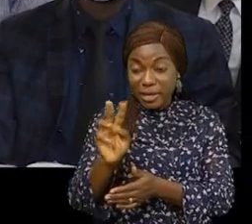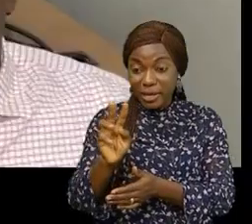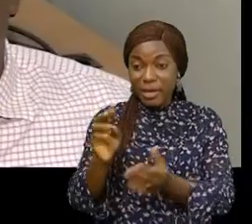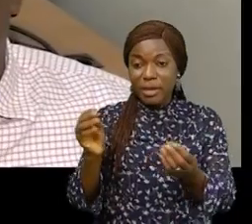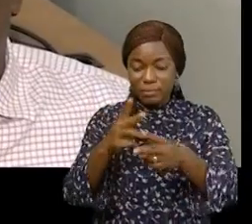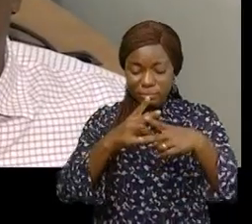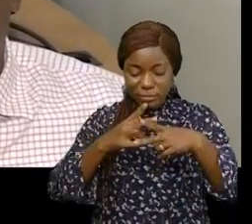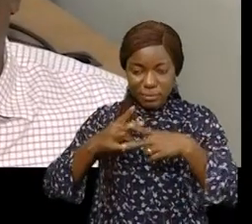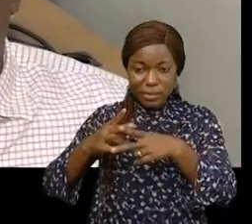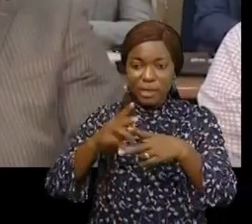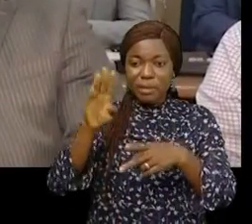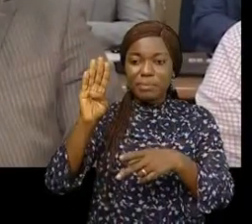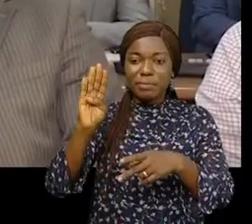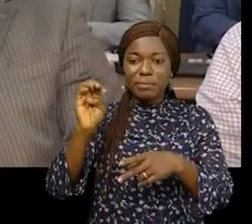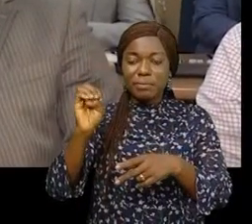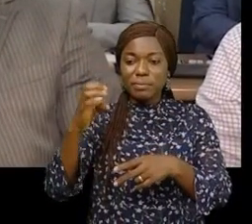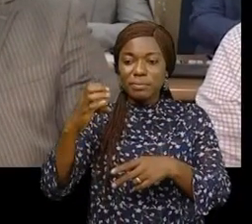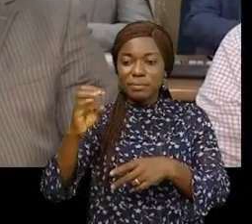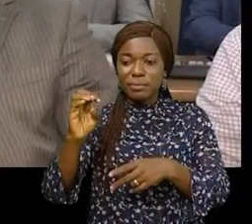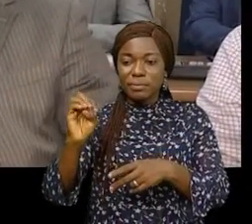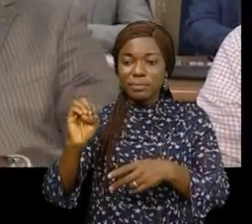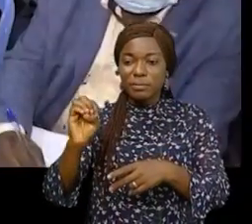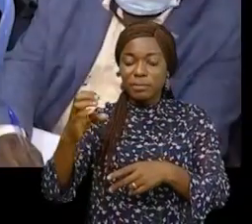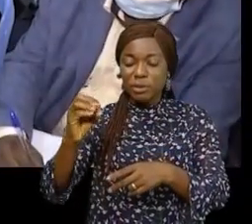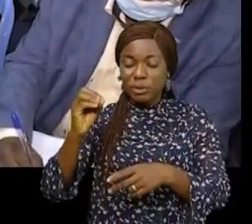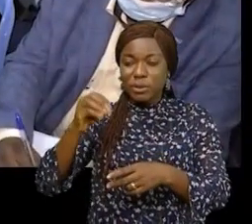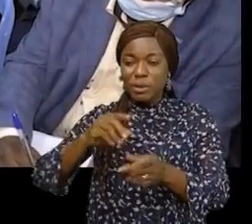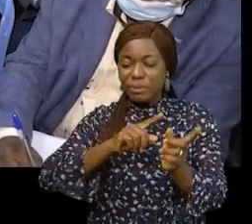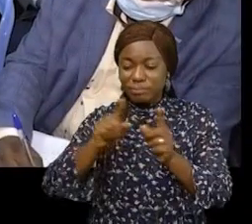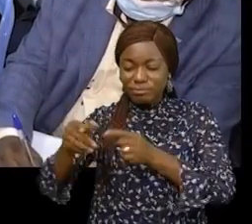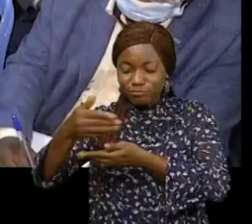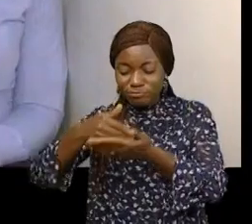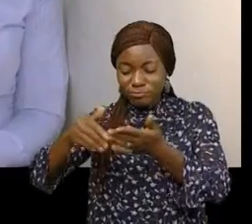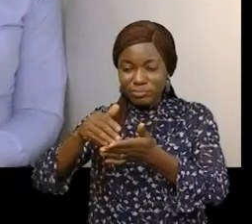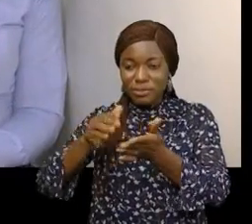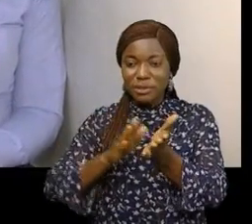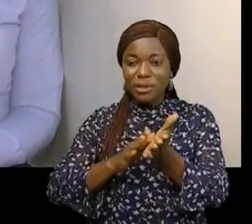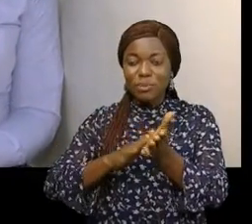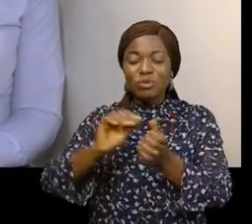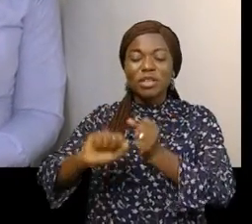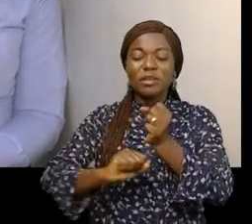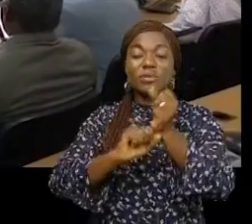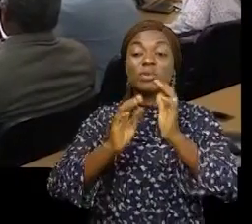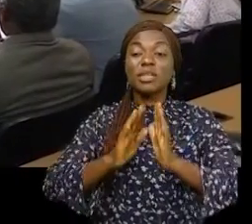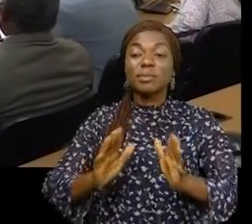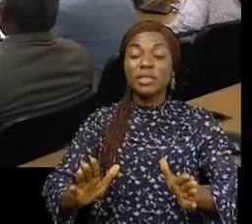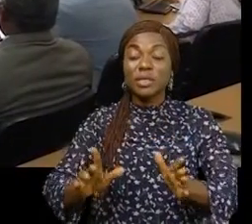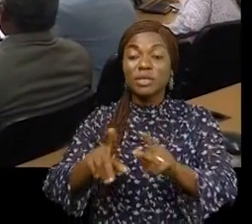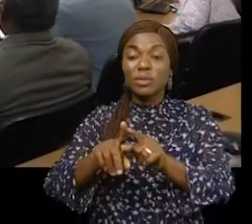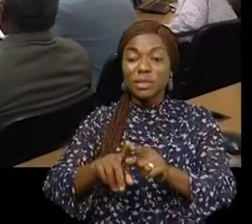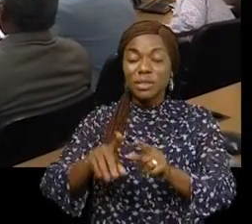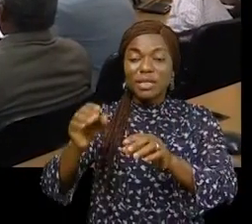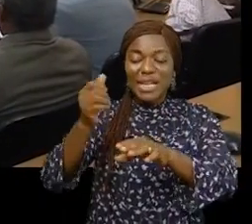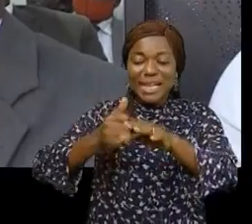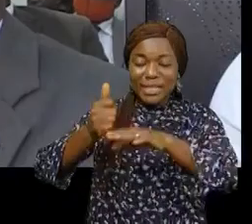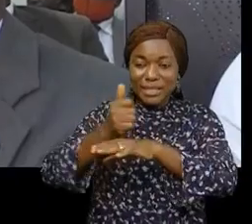contrôle BSECO est retourné à l'école pour une formation de renforcement des capacités et compétences. Par cet atelier de